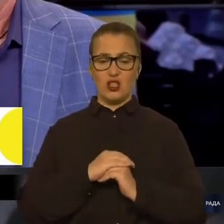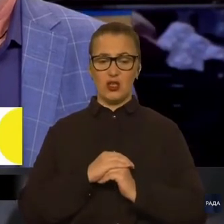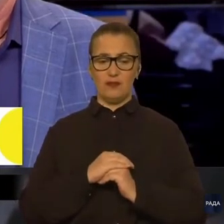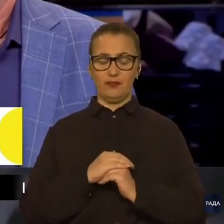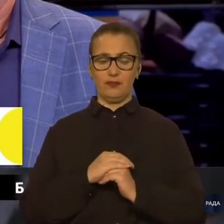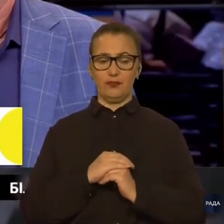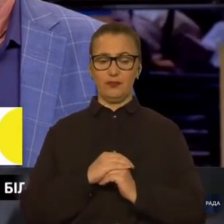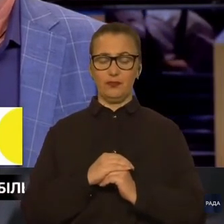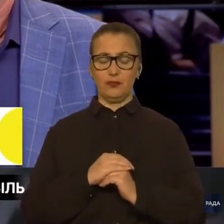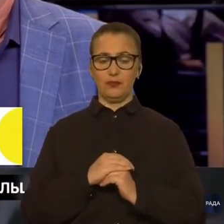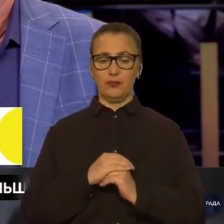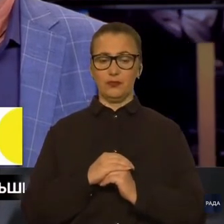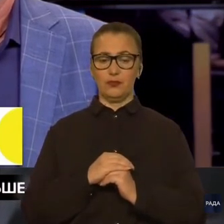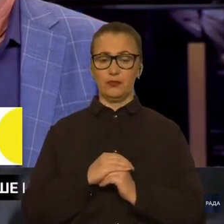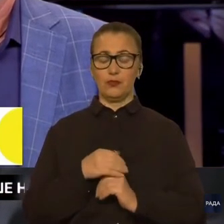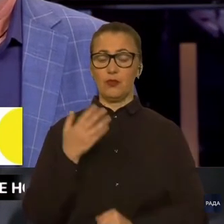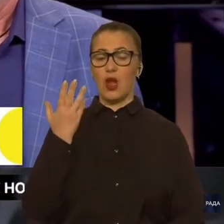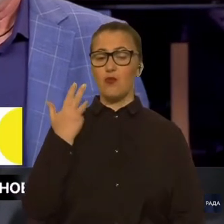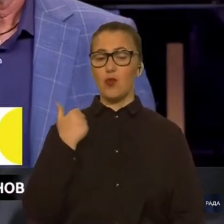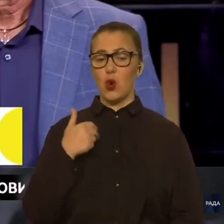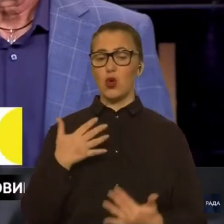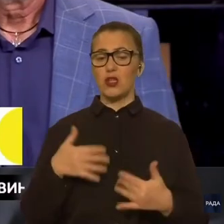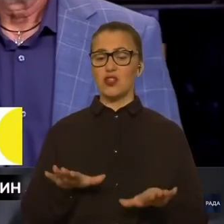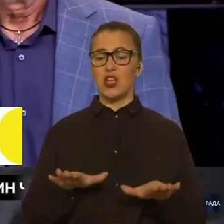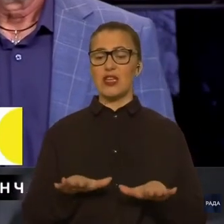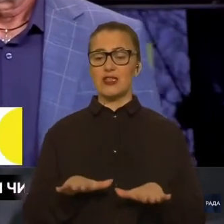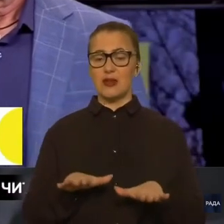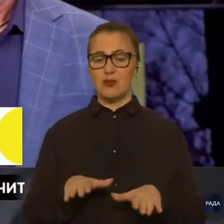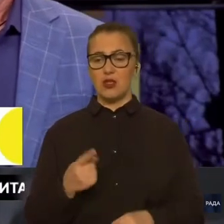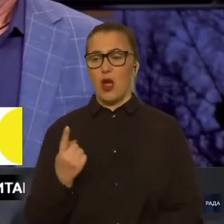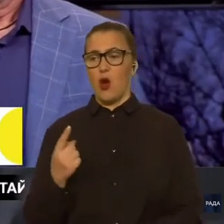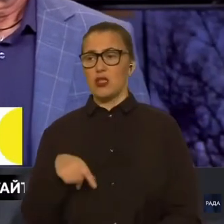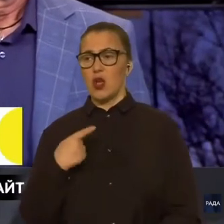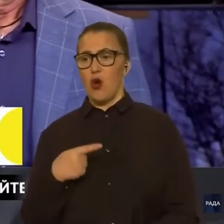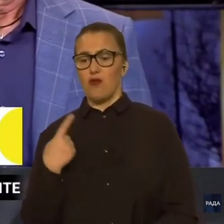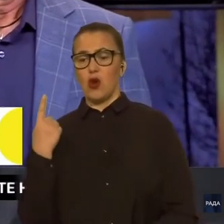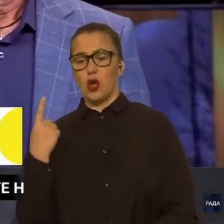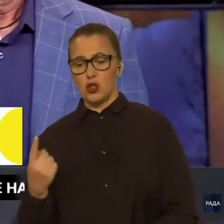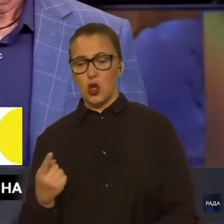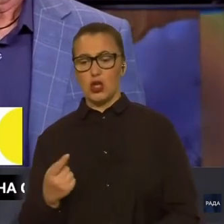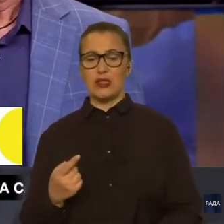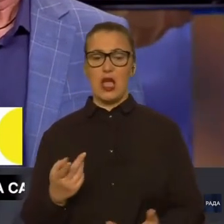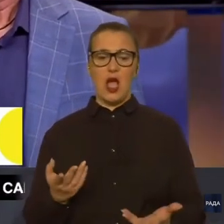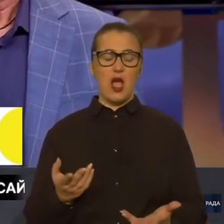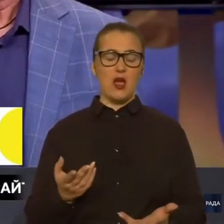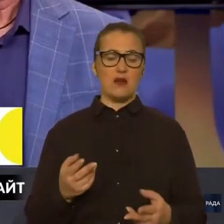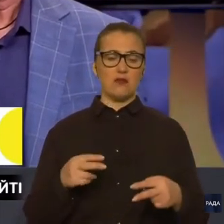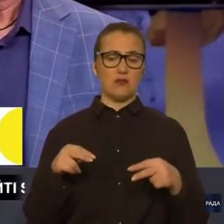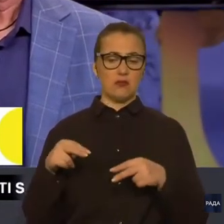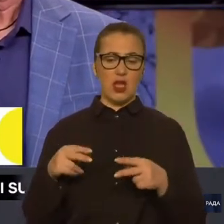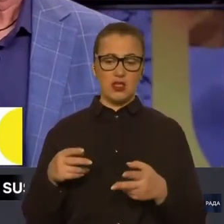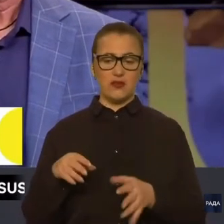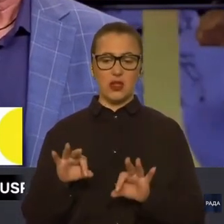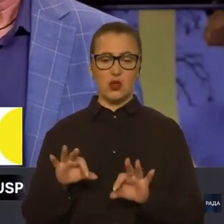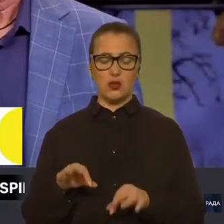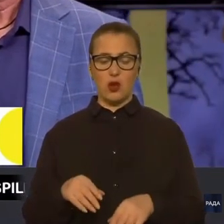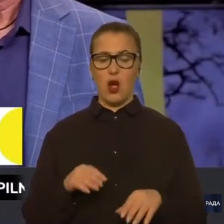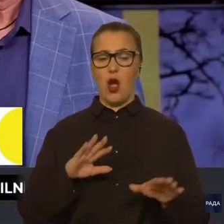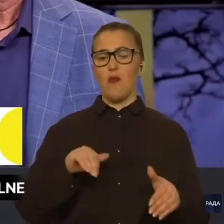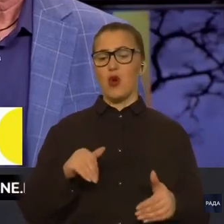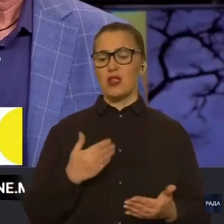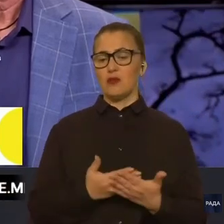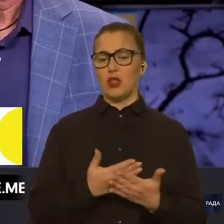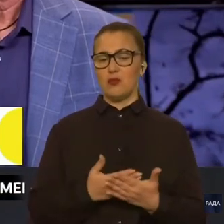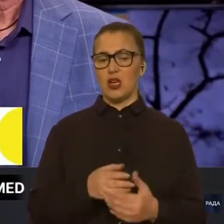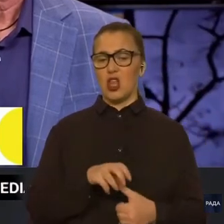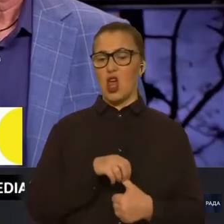органів. Тому що, коли вже на місці одні кажуть одне, тобто одні слідки кажуть одне, потім, наприклад,